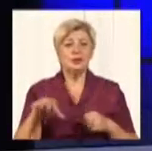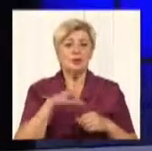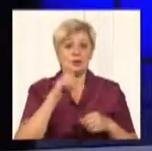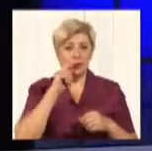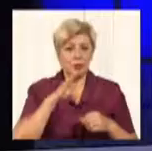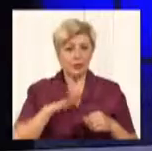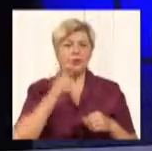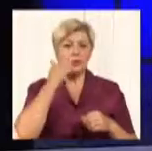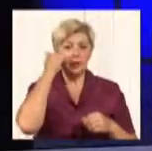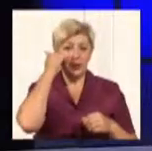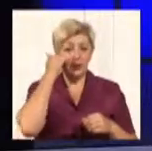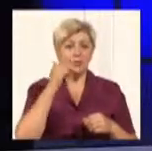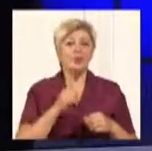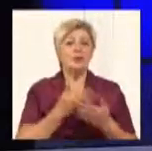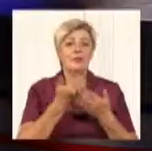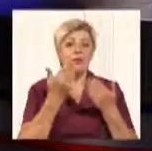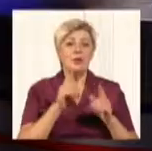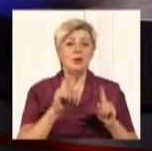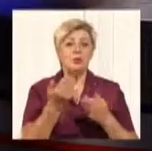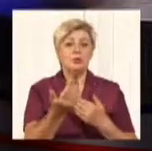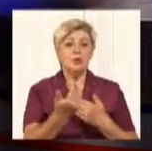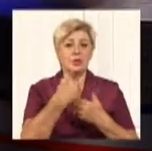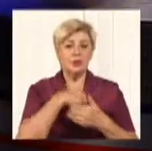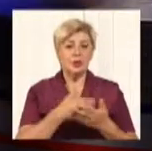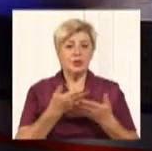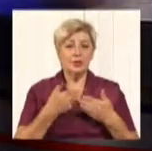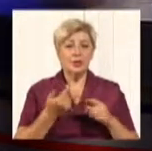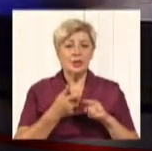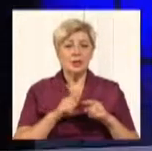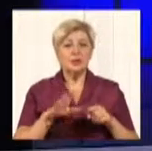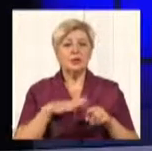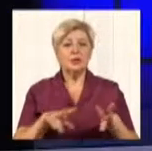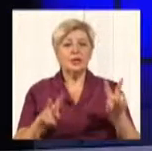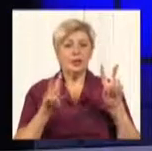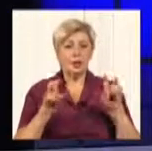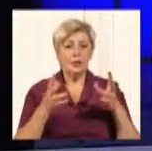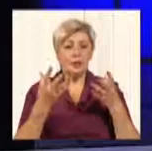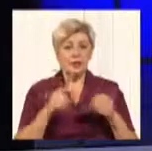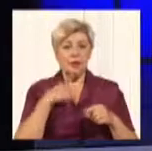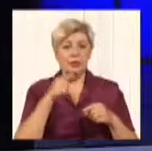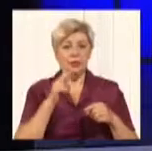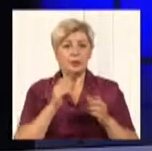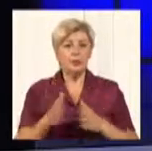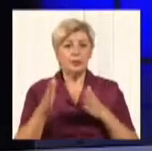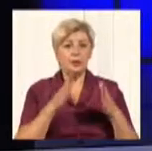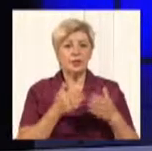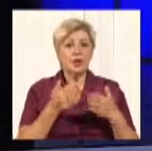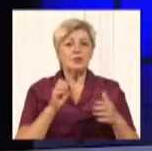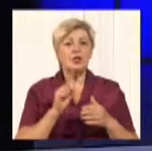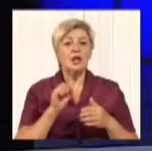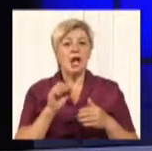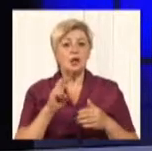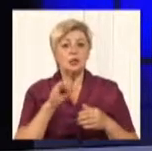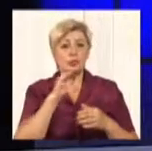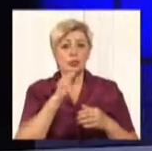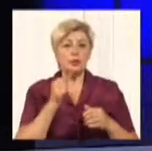дякуємо, пані Олі, що ви до нас завітали. Це була тема дня, говорили про перехід від аналогового мовлення на цифрове.